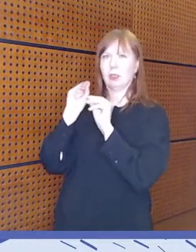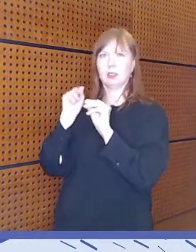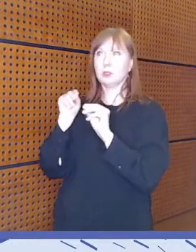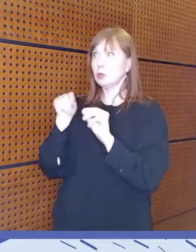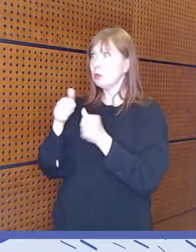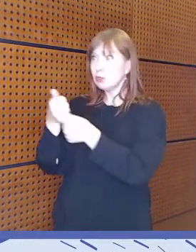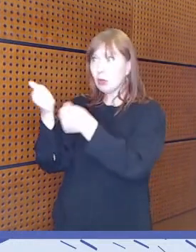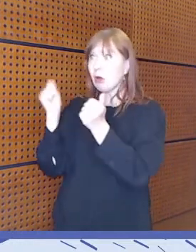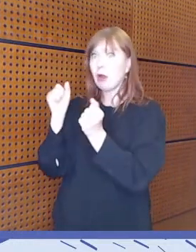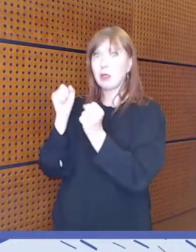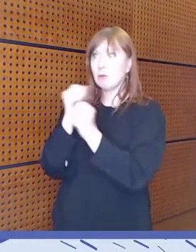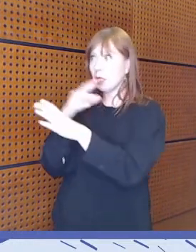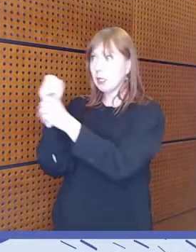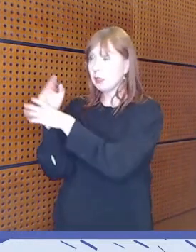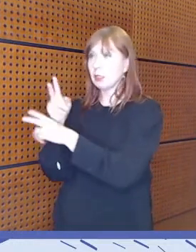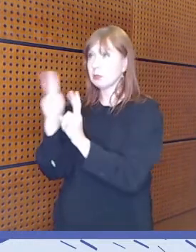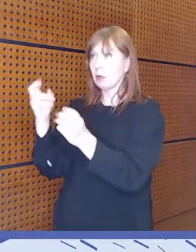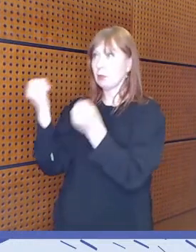informaatiota.